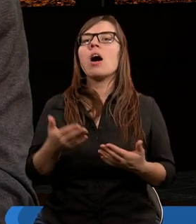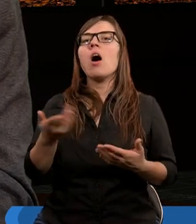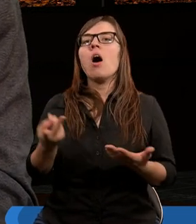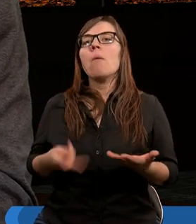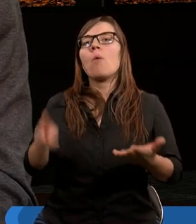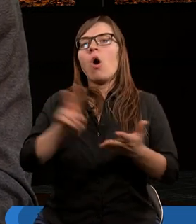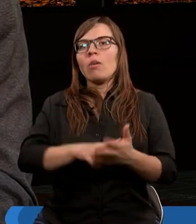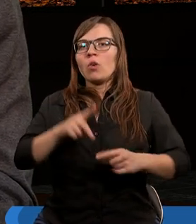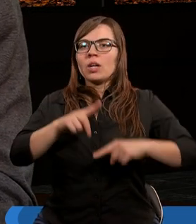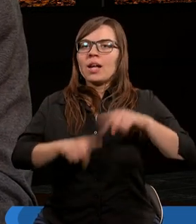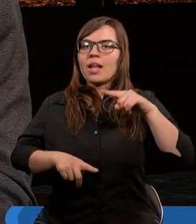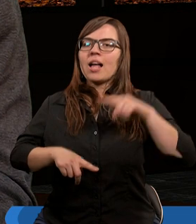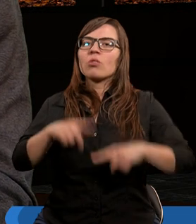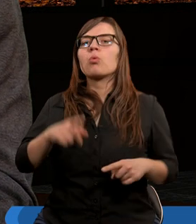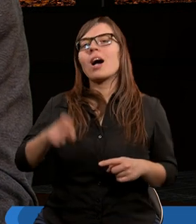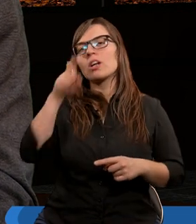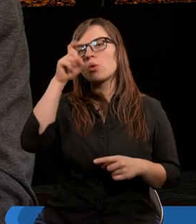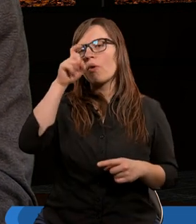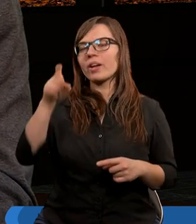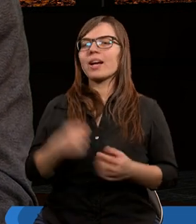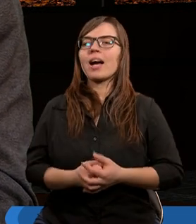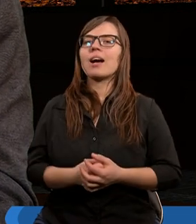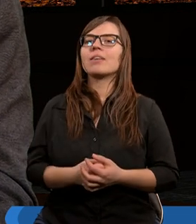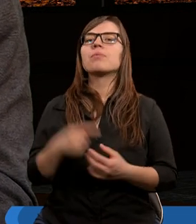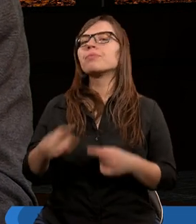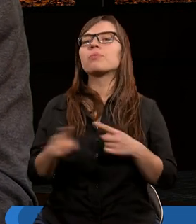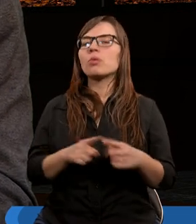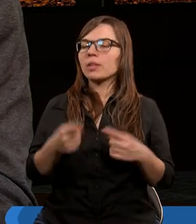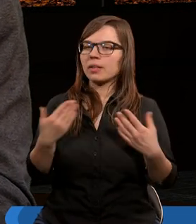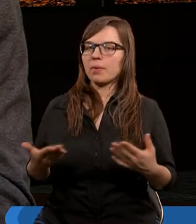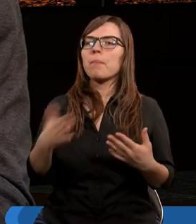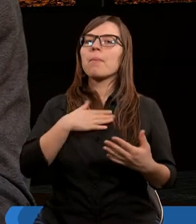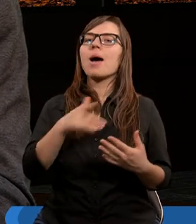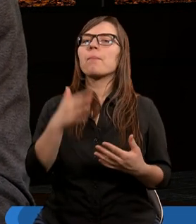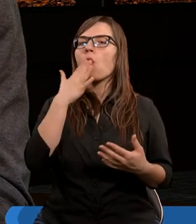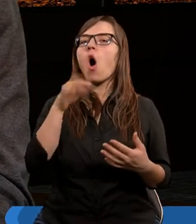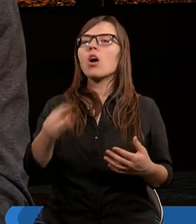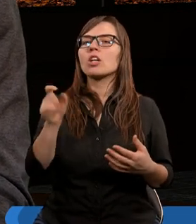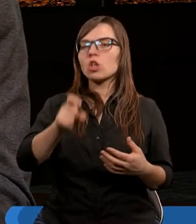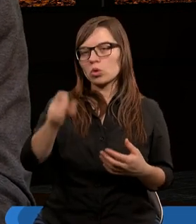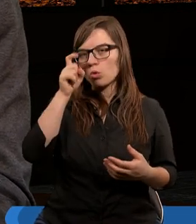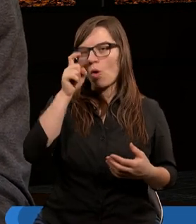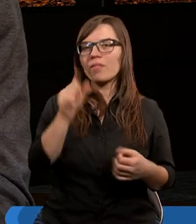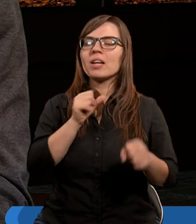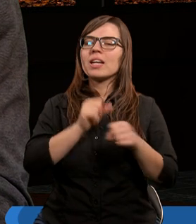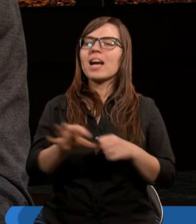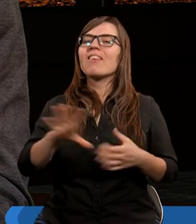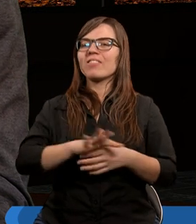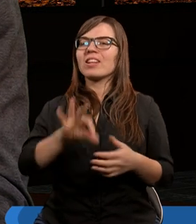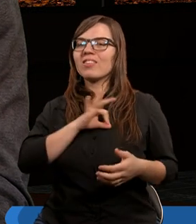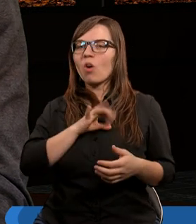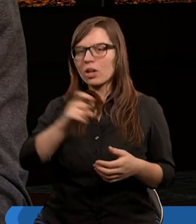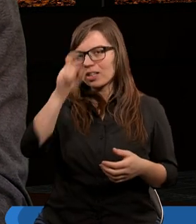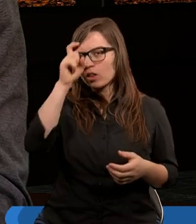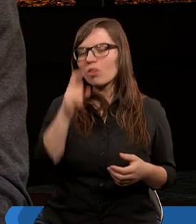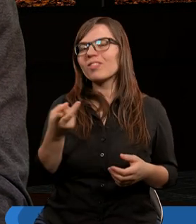Podwójna natura człowieka. Czyli tu mamy mowę o tym, że człowiek jest w swojej